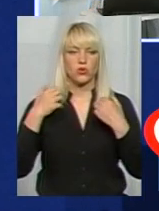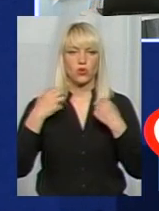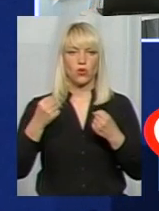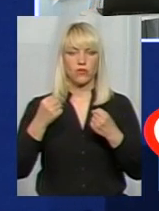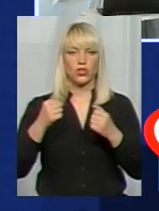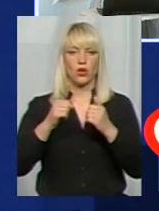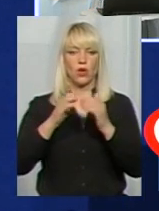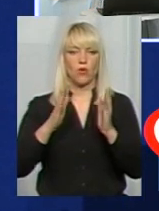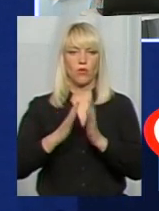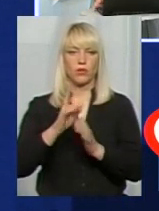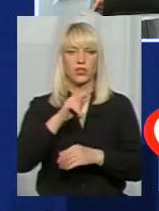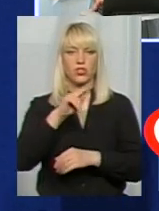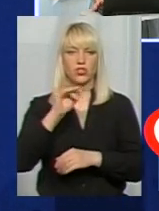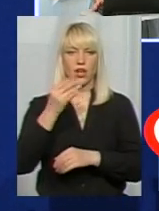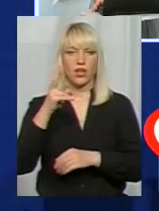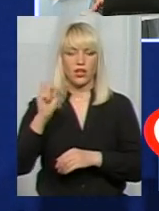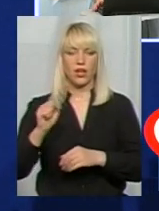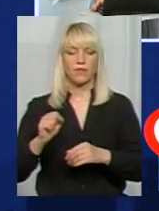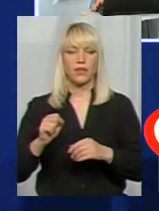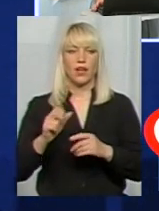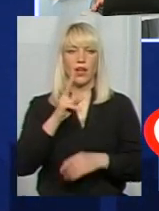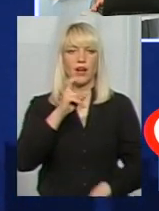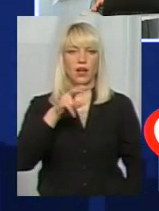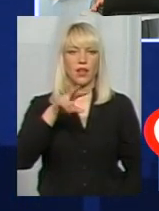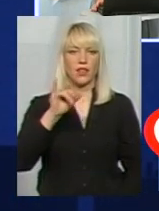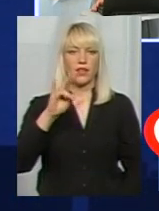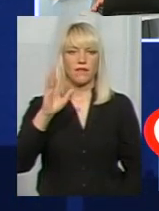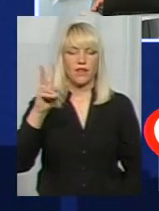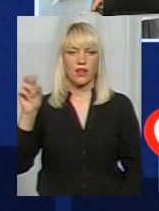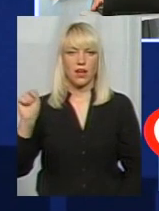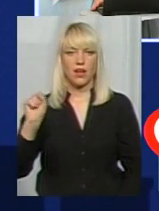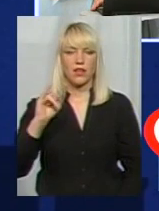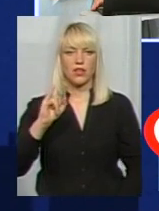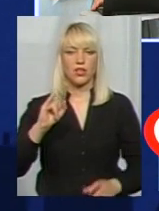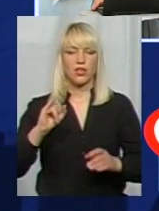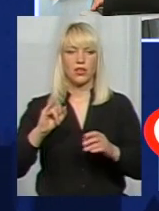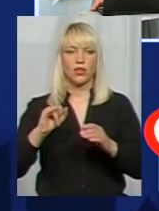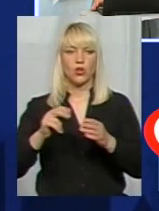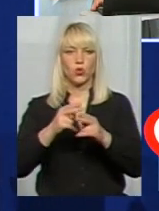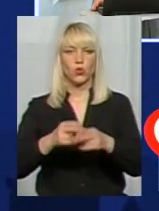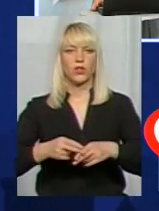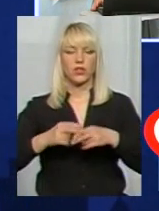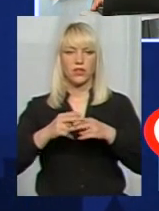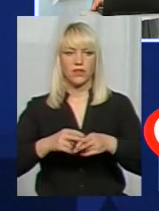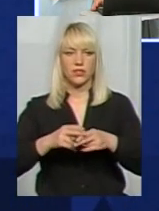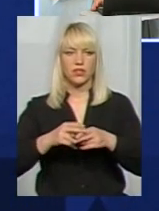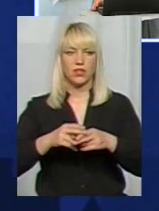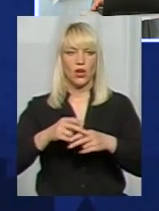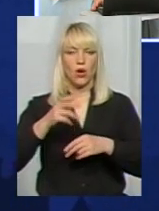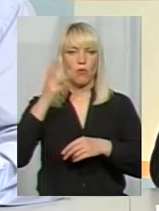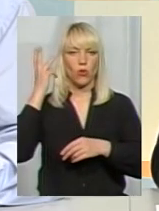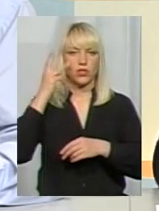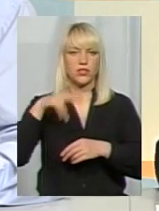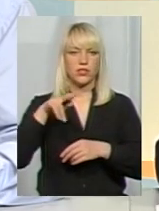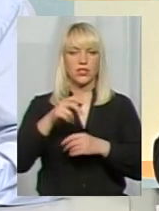Чайка, позашкільний заклад оздоровлення Калинівка і комунальна установа Донавецької районної ради Подільські джерела.